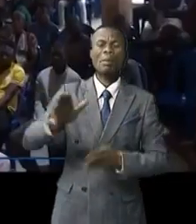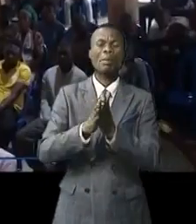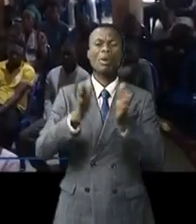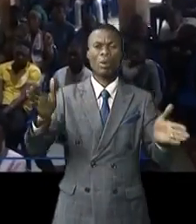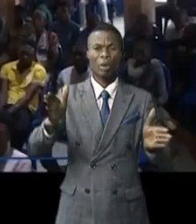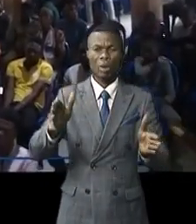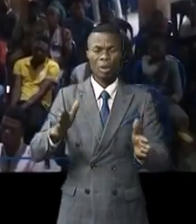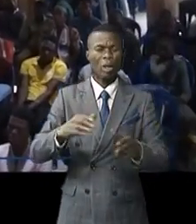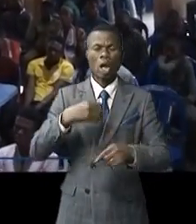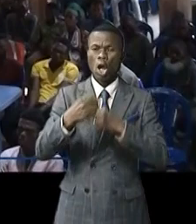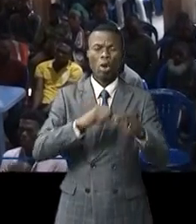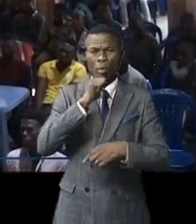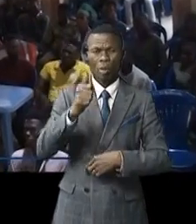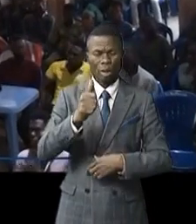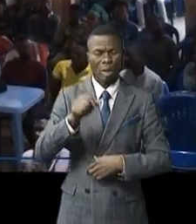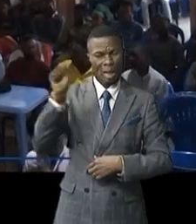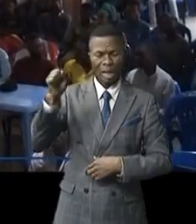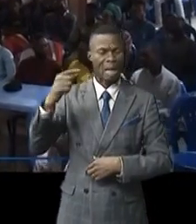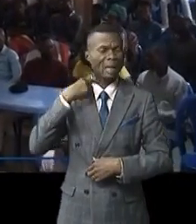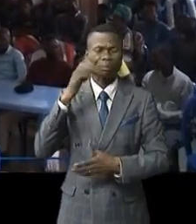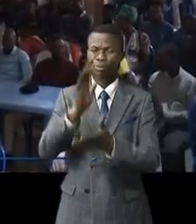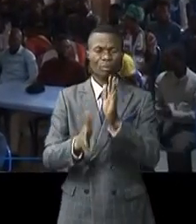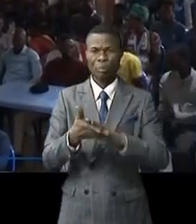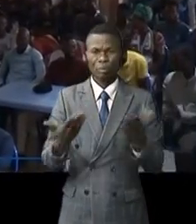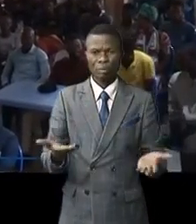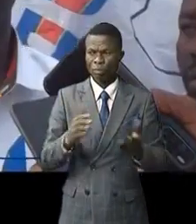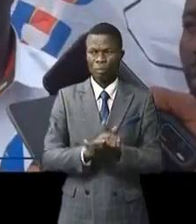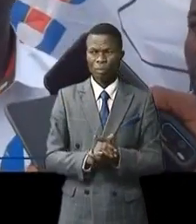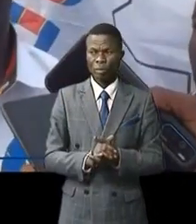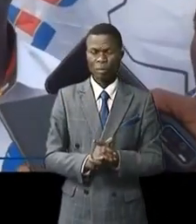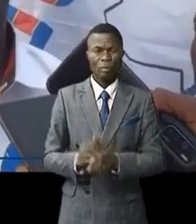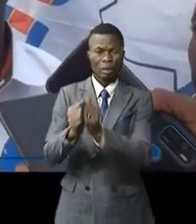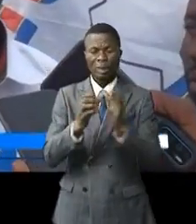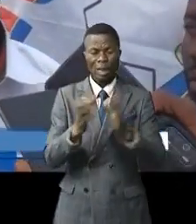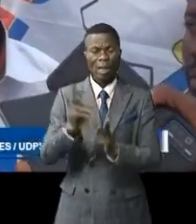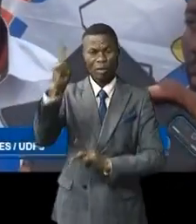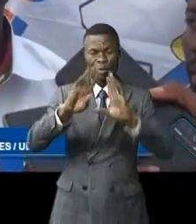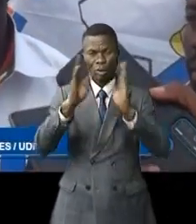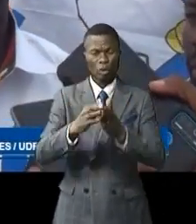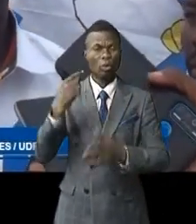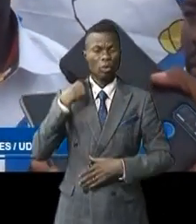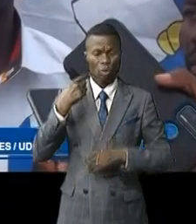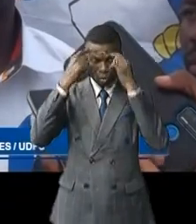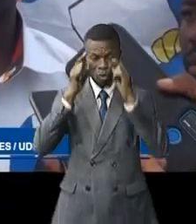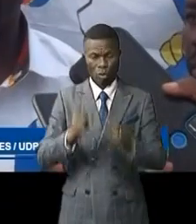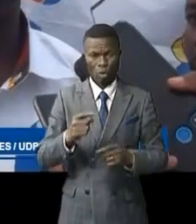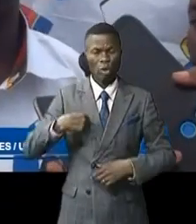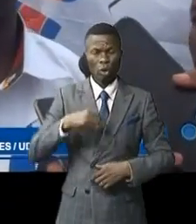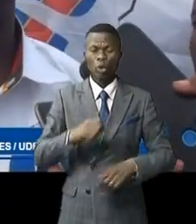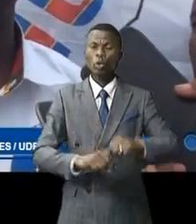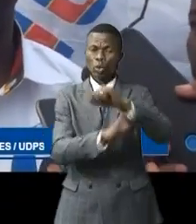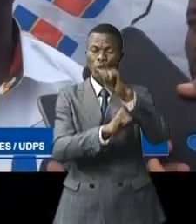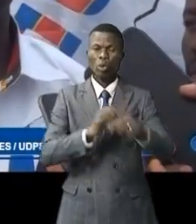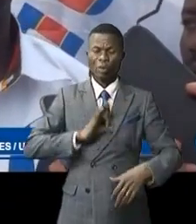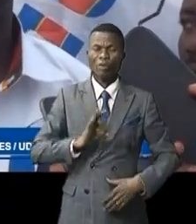pays n'a pas eu lieu dans cette partie de la RDC. Ensemble avec la population de Pongro nous nous sommes dit nous allons accompagner